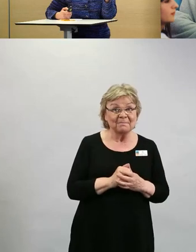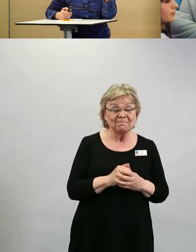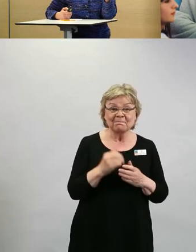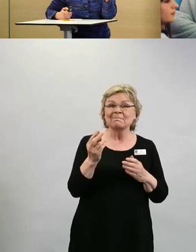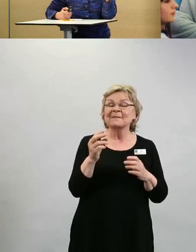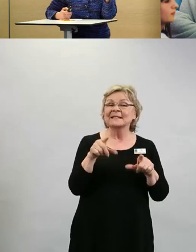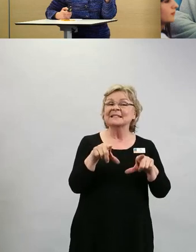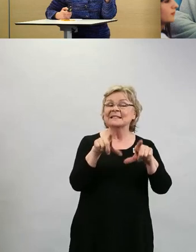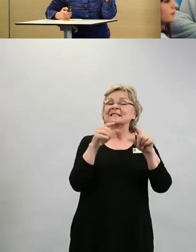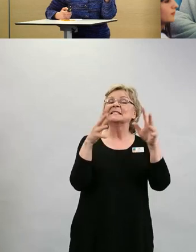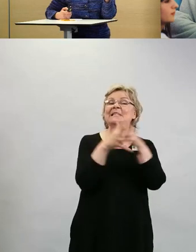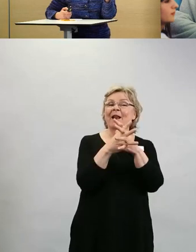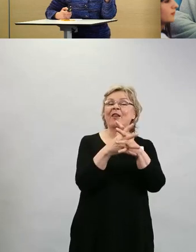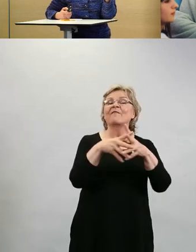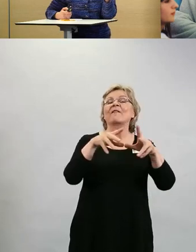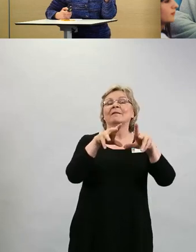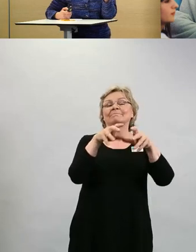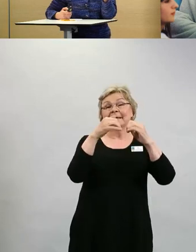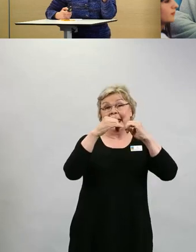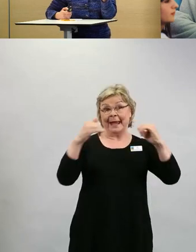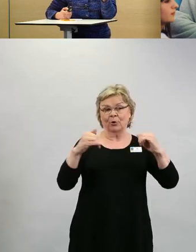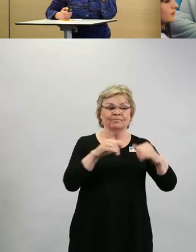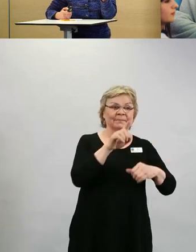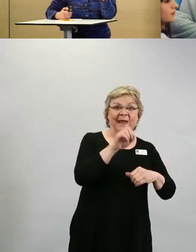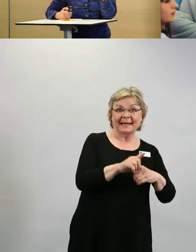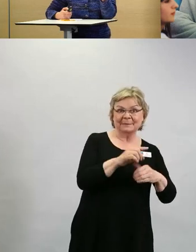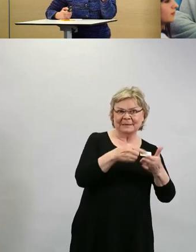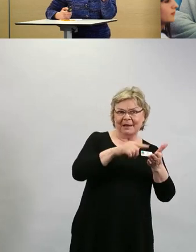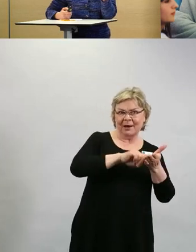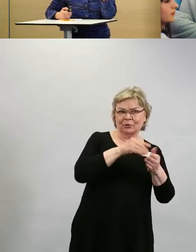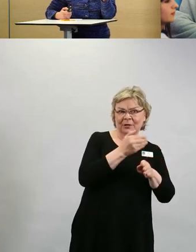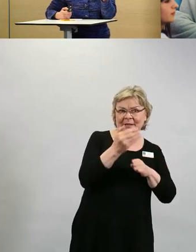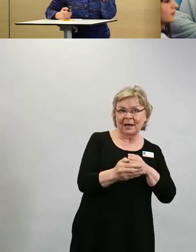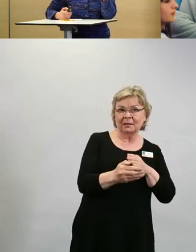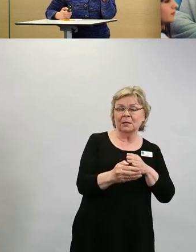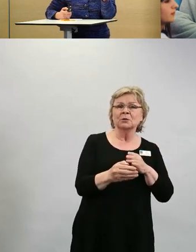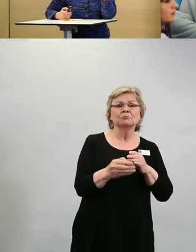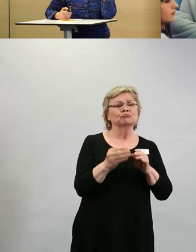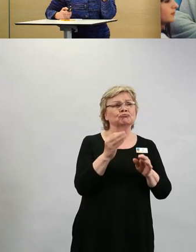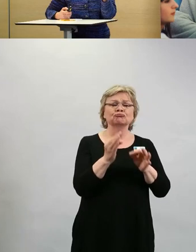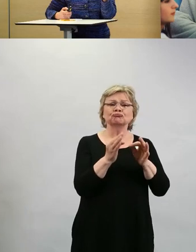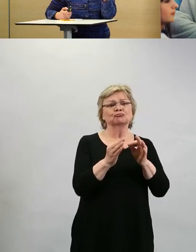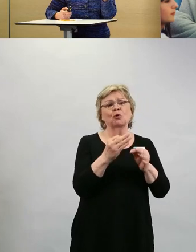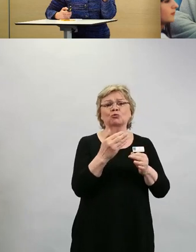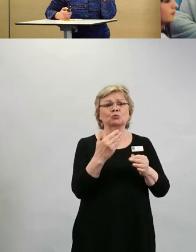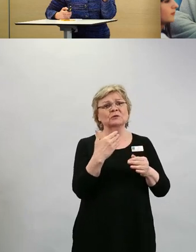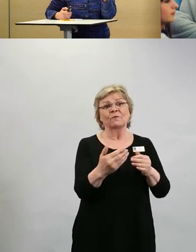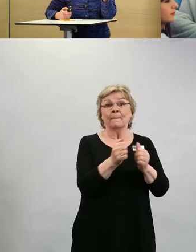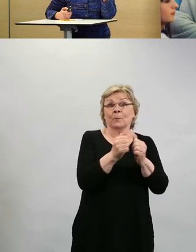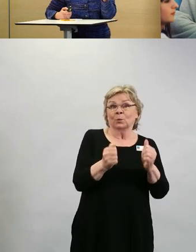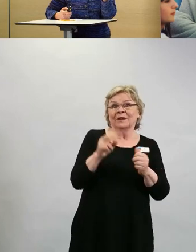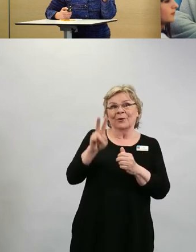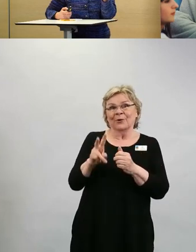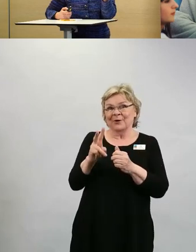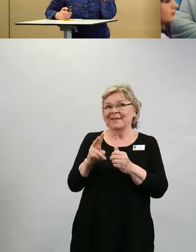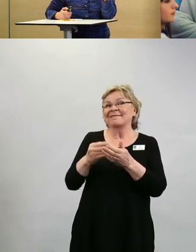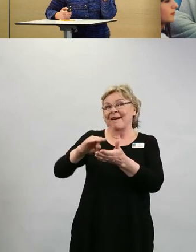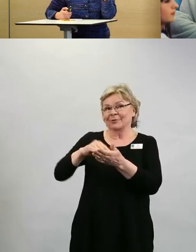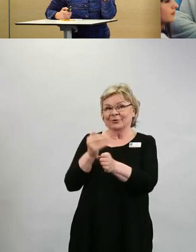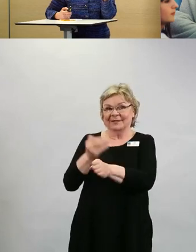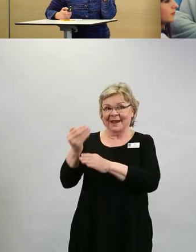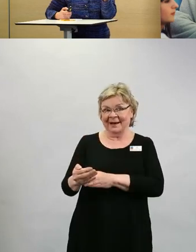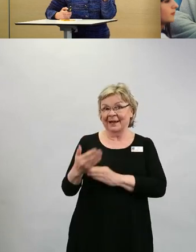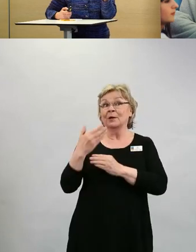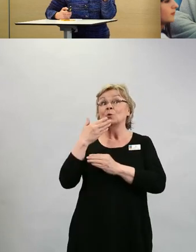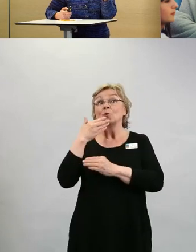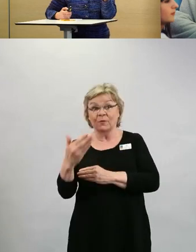annoksen jälkeen teho on ihan kohtuullisen hyvä, mutta toisen annoksen jälkeen se selvästi paranee. Tämä kertoo niistä tutkimuksista